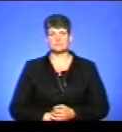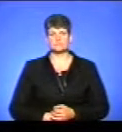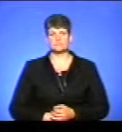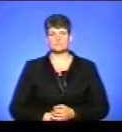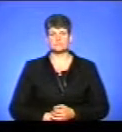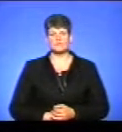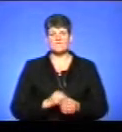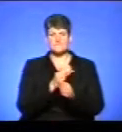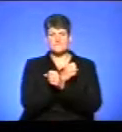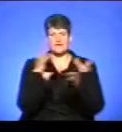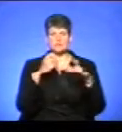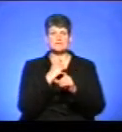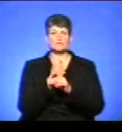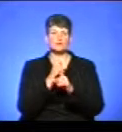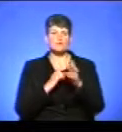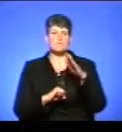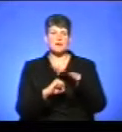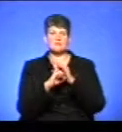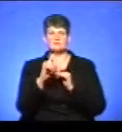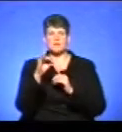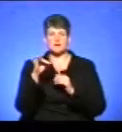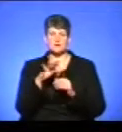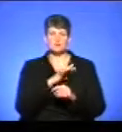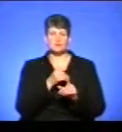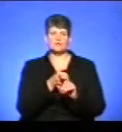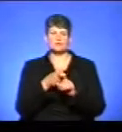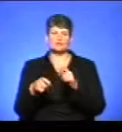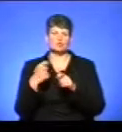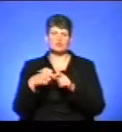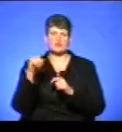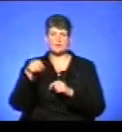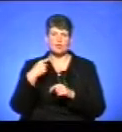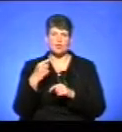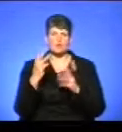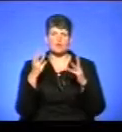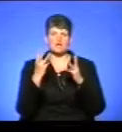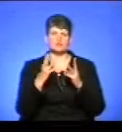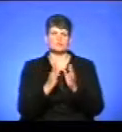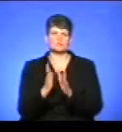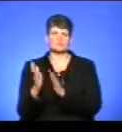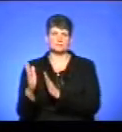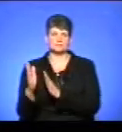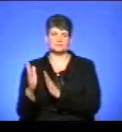Вибух на спиртовій базі в Збаражі стався через порушення вимог пожежної безпеки.